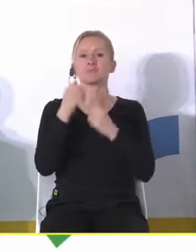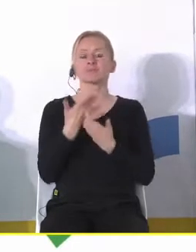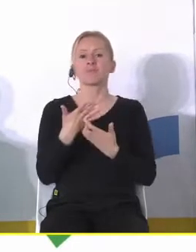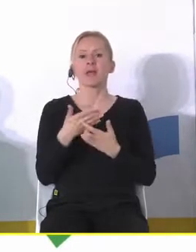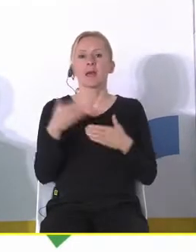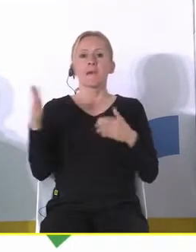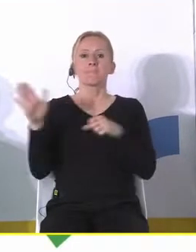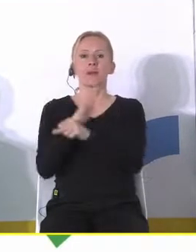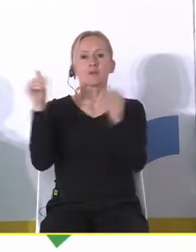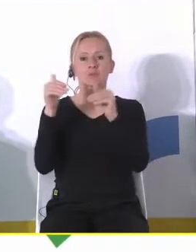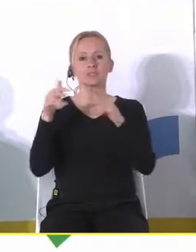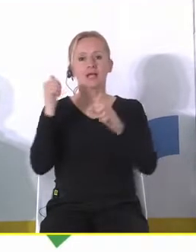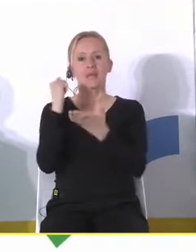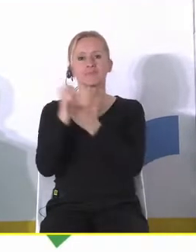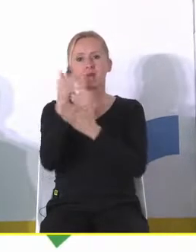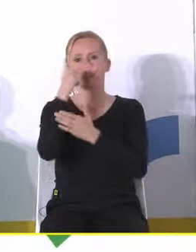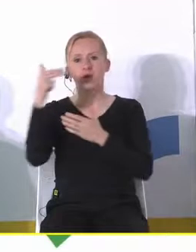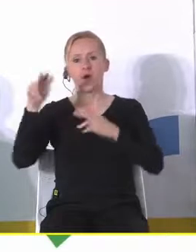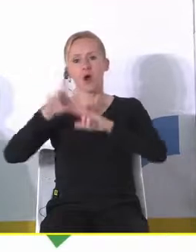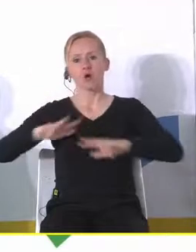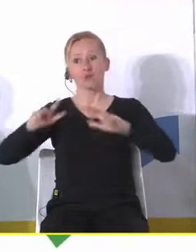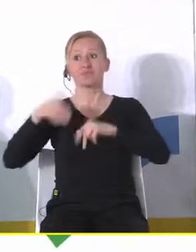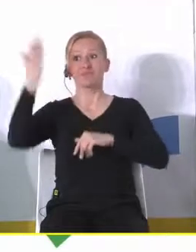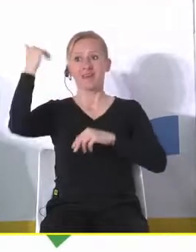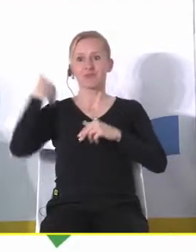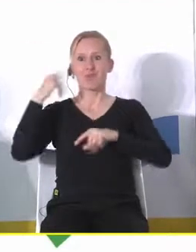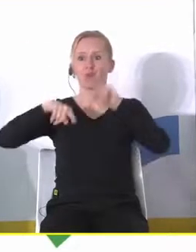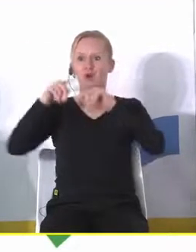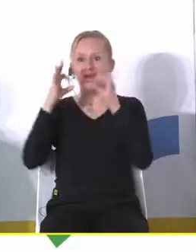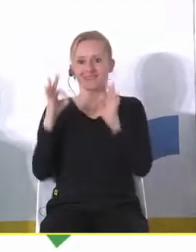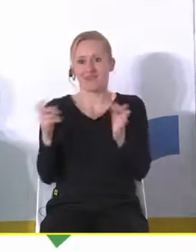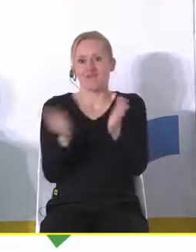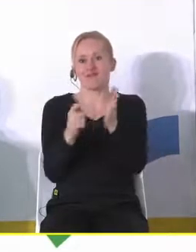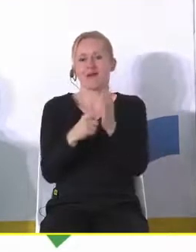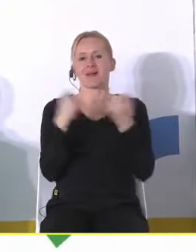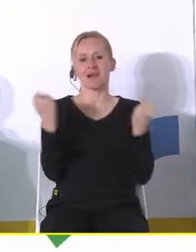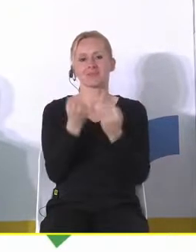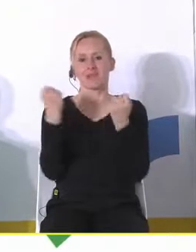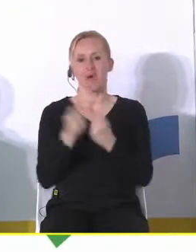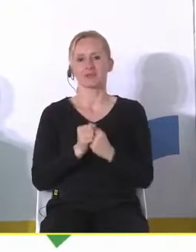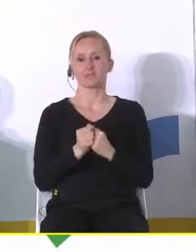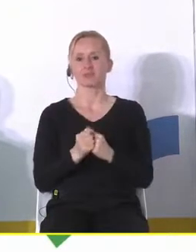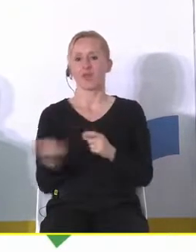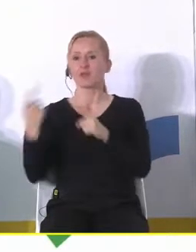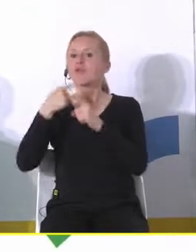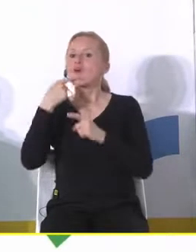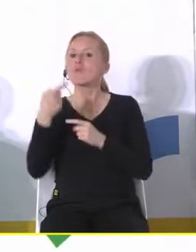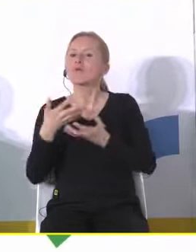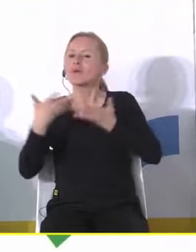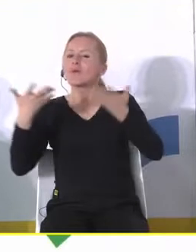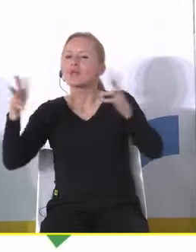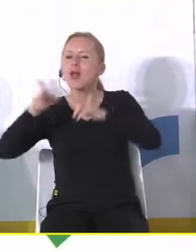pełnomocnika do spraw rodzin co kiedyś dla nas się wydawało normalnością a teraz już wymaga konkretnych działań to jeszcze tylko dodam a propos tych rodzin